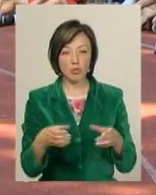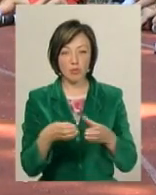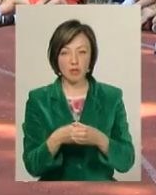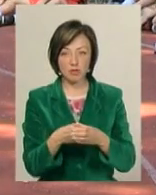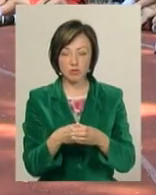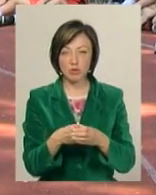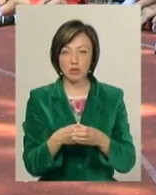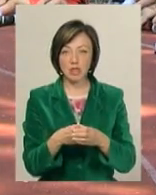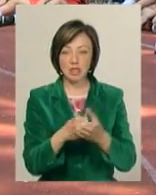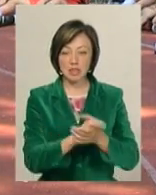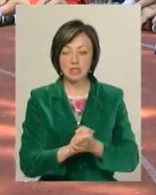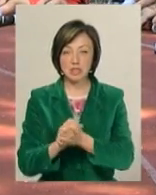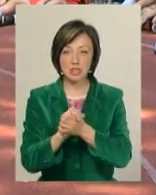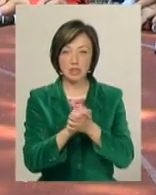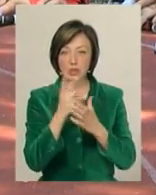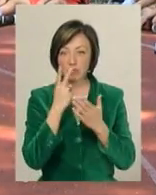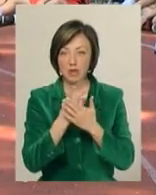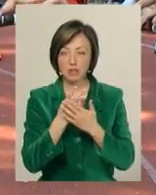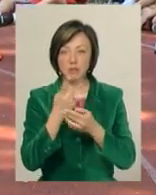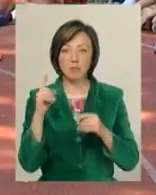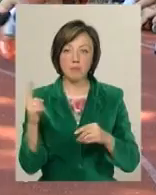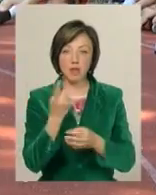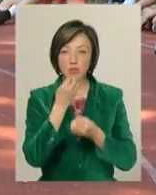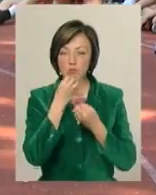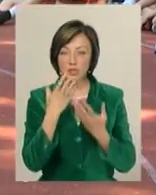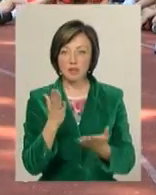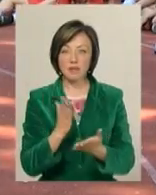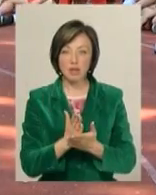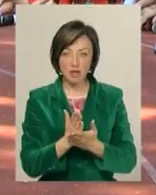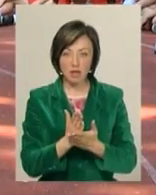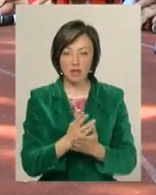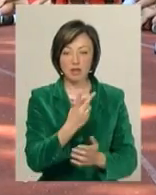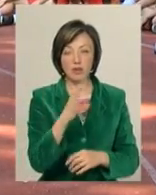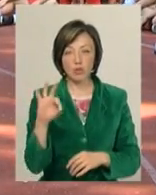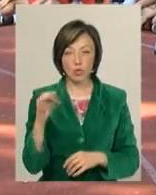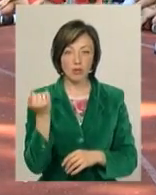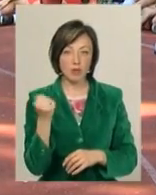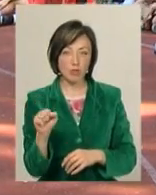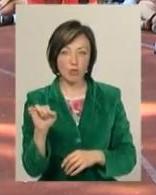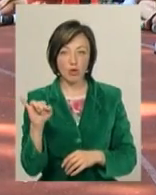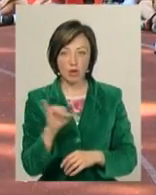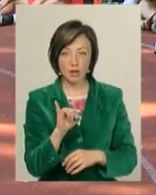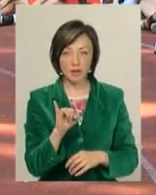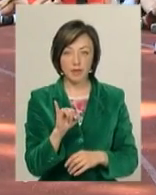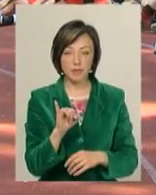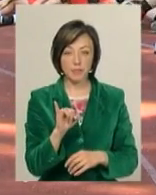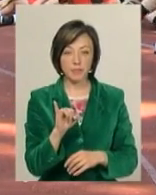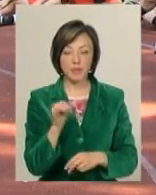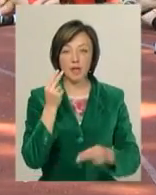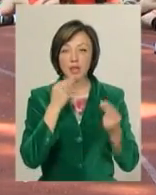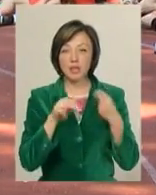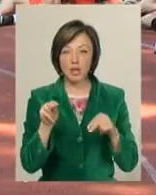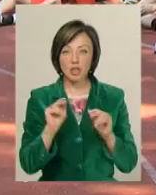зіграну. Бачите, перші позитивні є у нас, 2-0 перемога. І думаю, найкраще діти